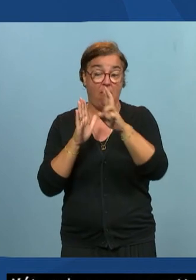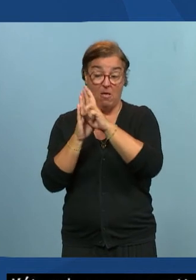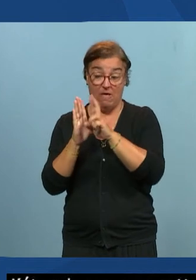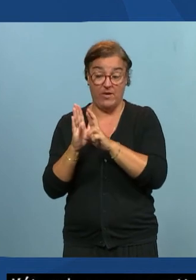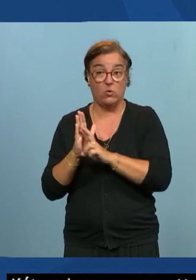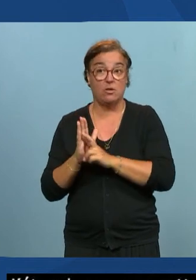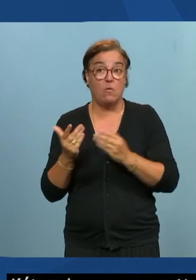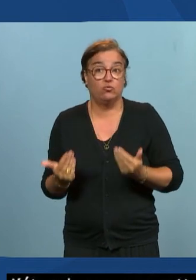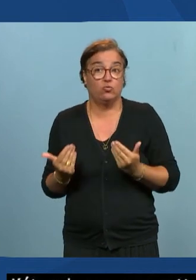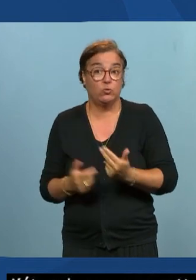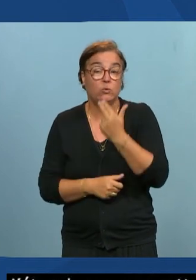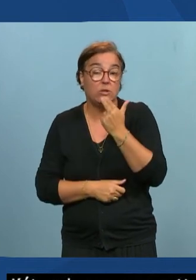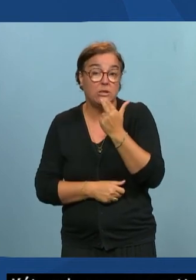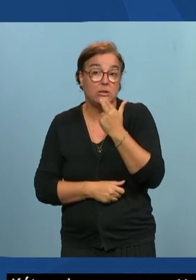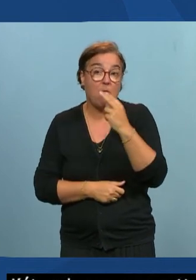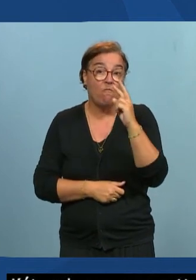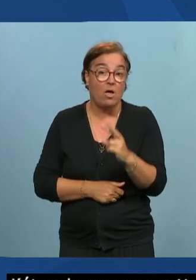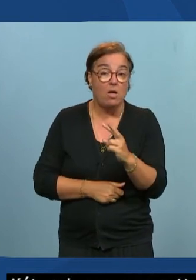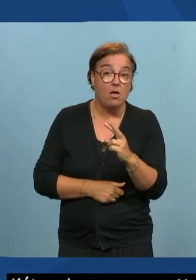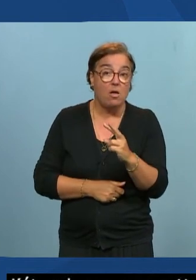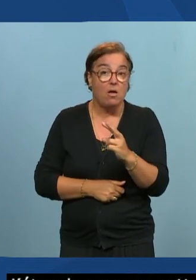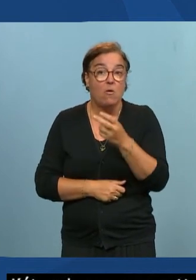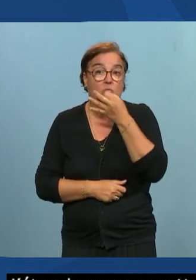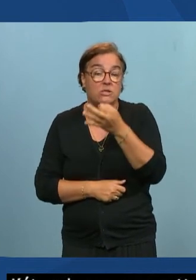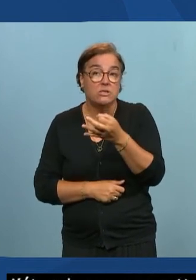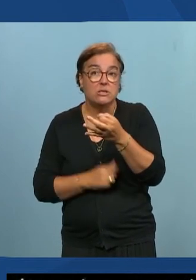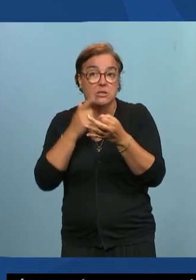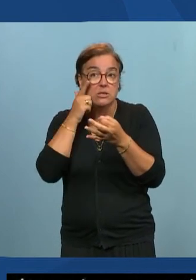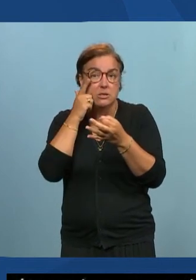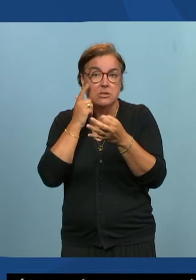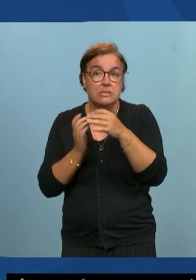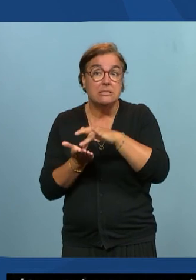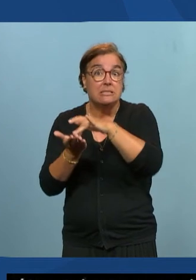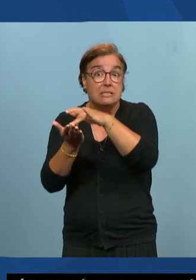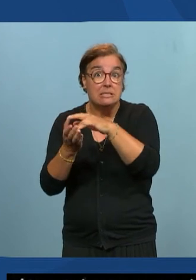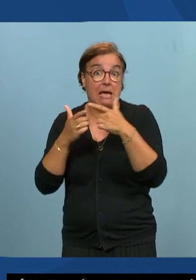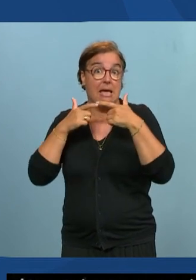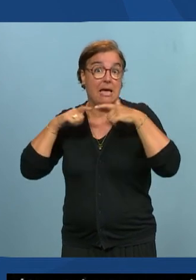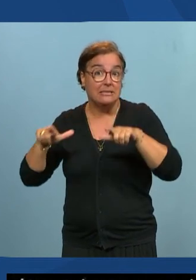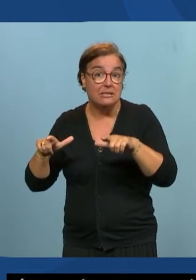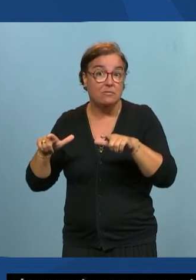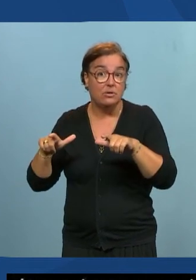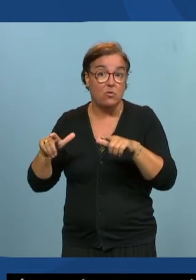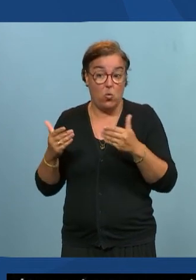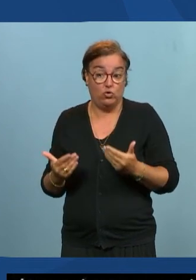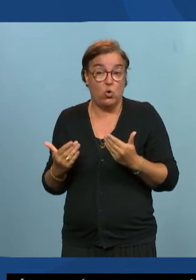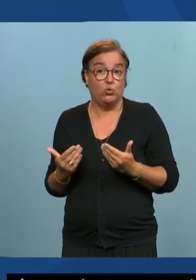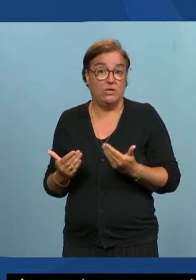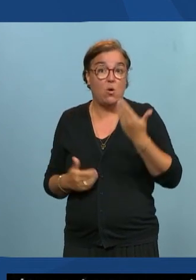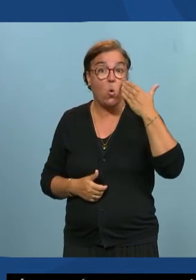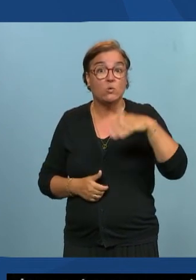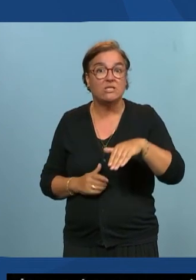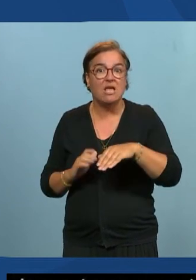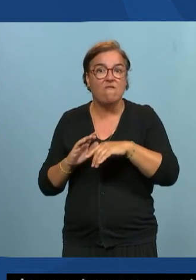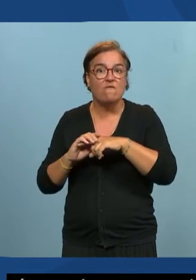des référentiels où en fait en réalité on parle du fait qu'un site soit accessible en réalité ce qu'on sait faire c'est l'accès à des